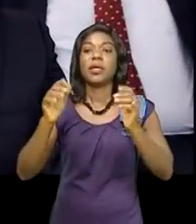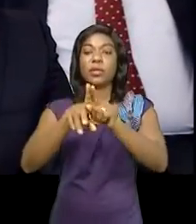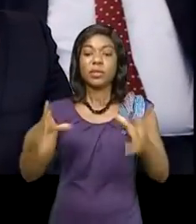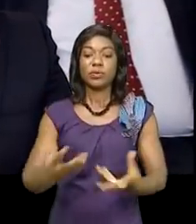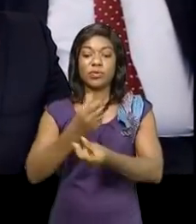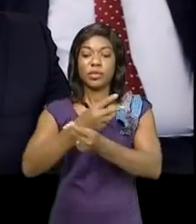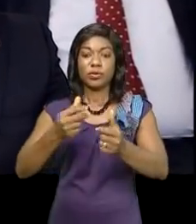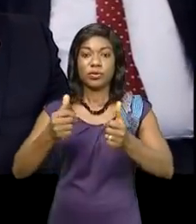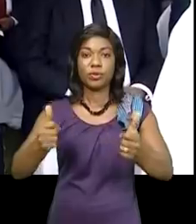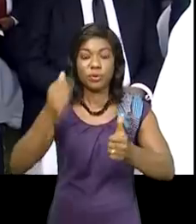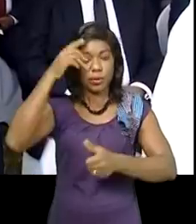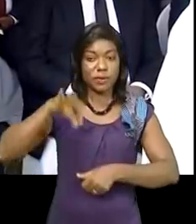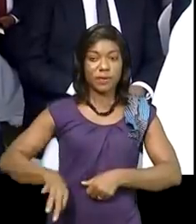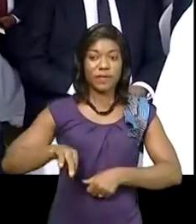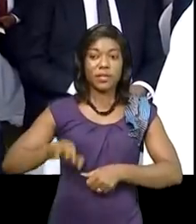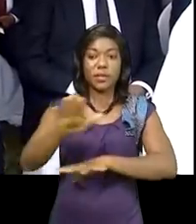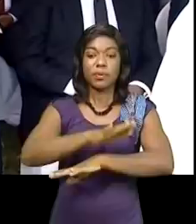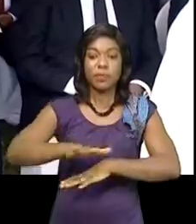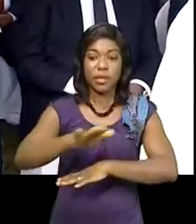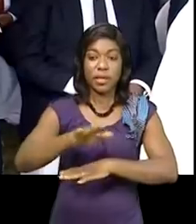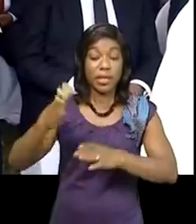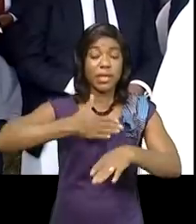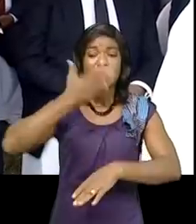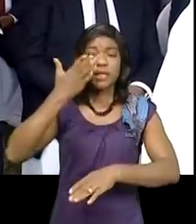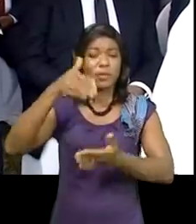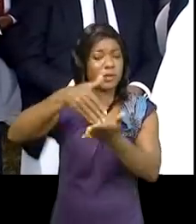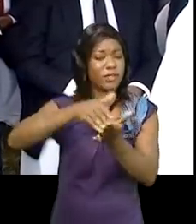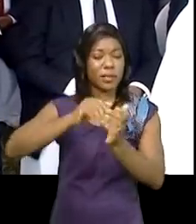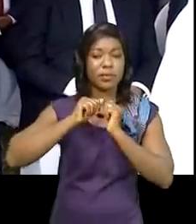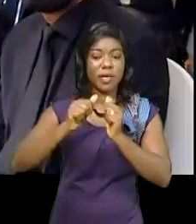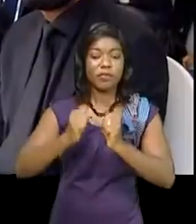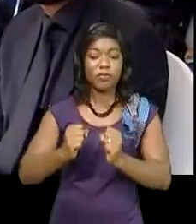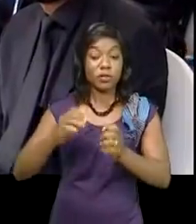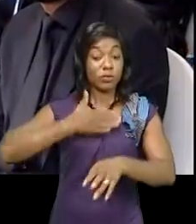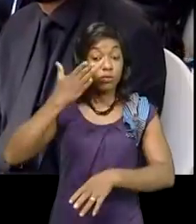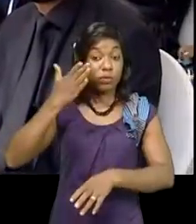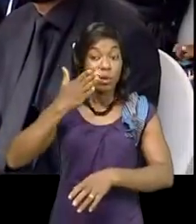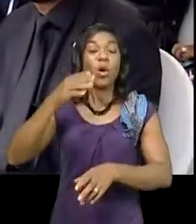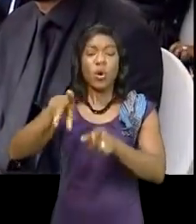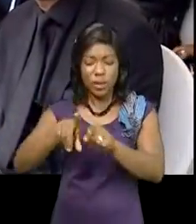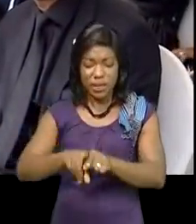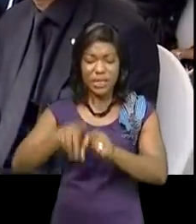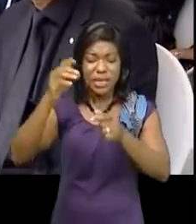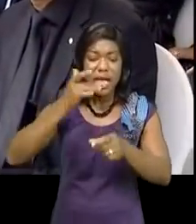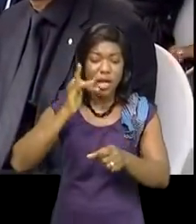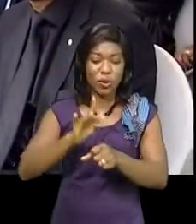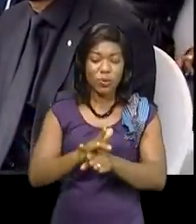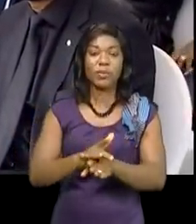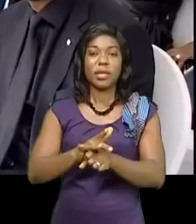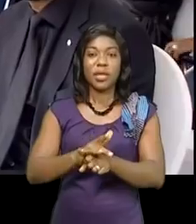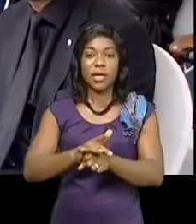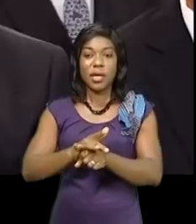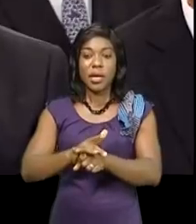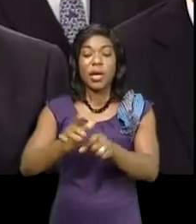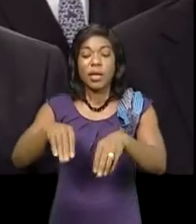trouvant des solutions au bénéfice du pays. Esprit infatigable, une force morale, loyale, il a concouru à